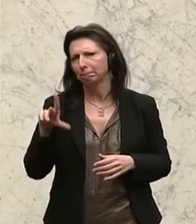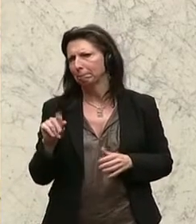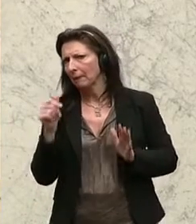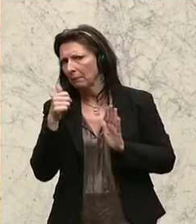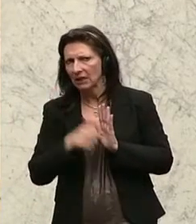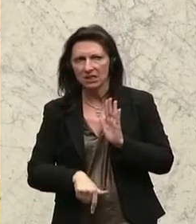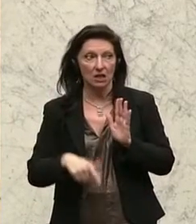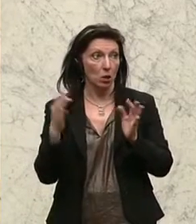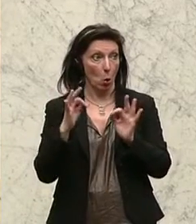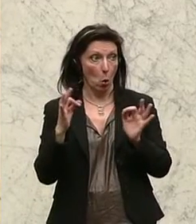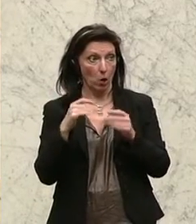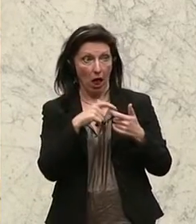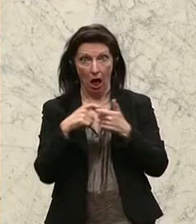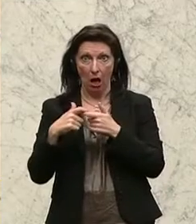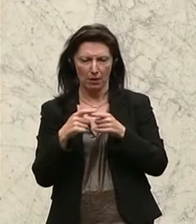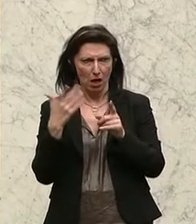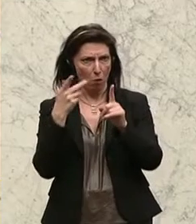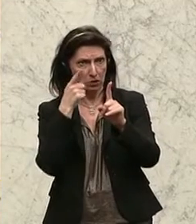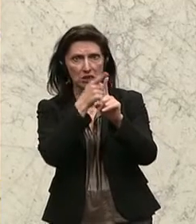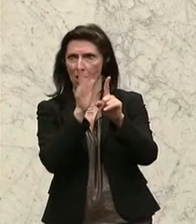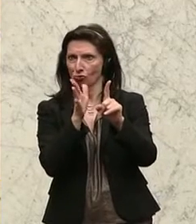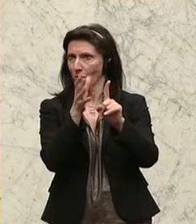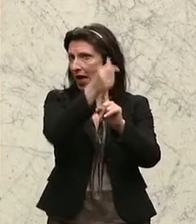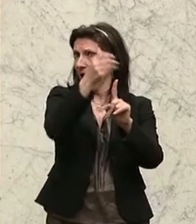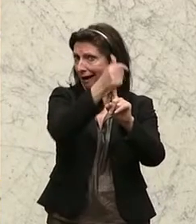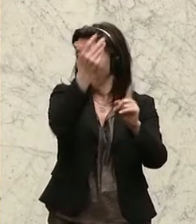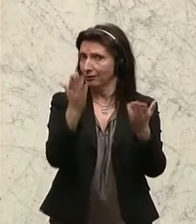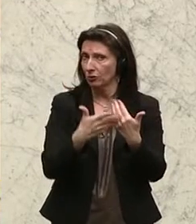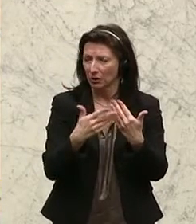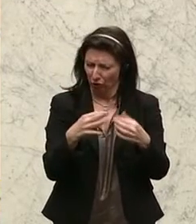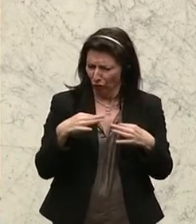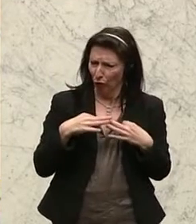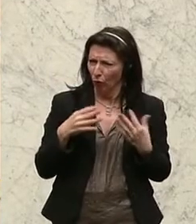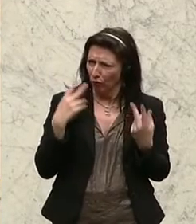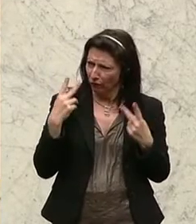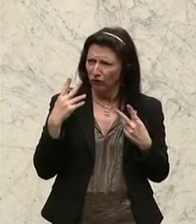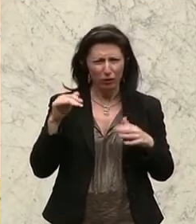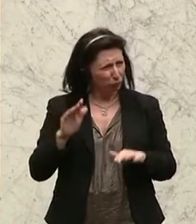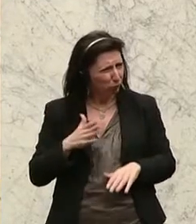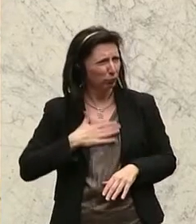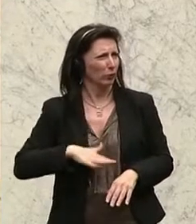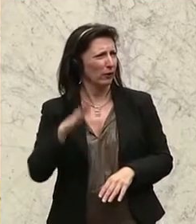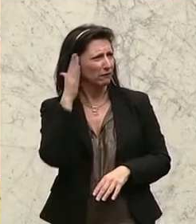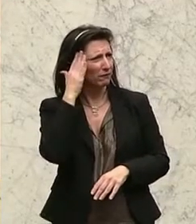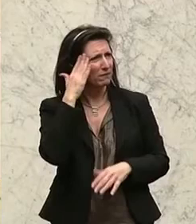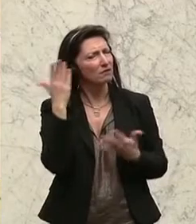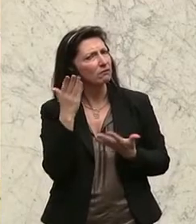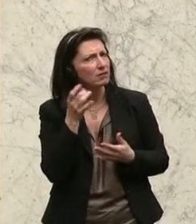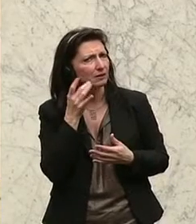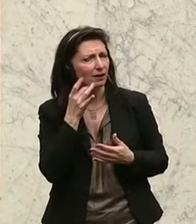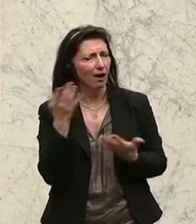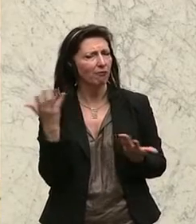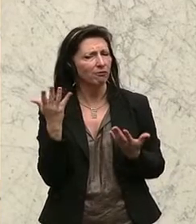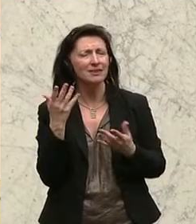Zielerreichungsmaßstäben abhängig sind. Es wäre für uns schon wichtig zu wissen, welche sind das, welche